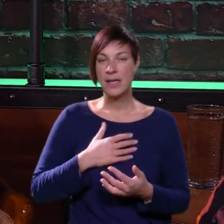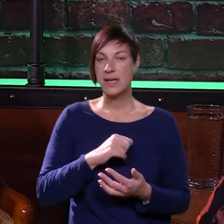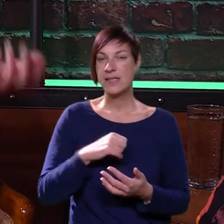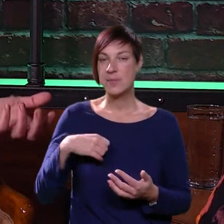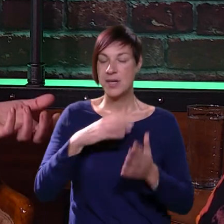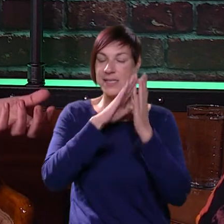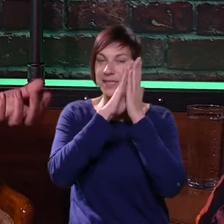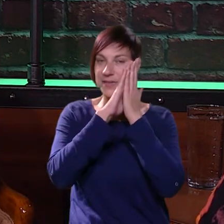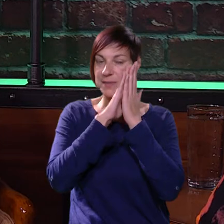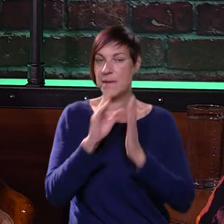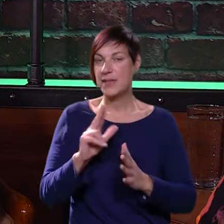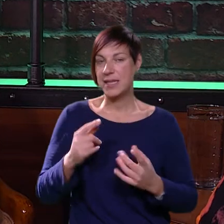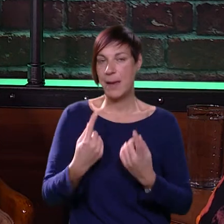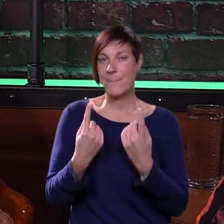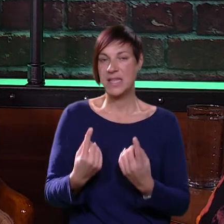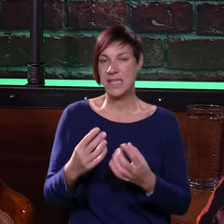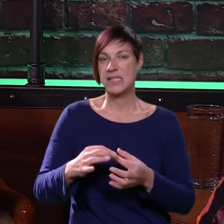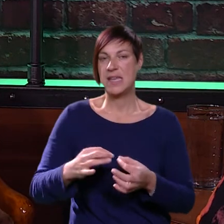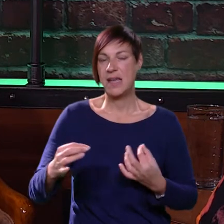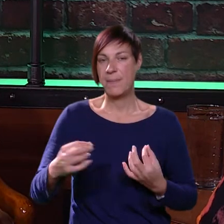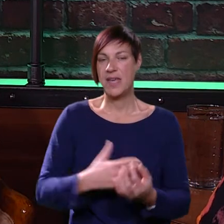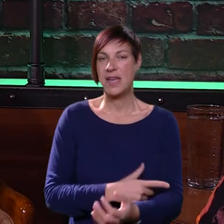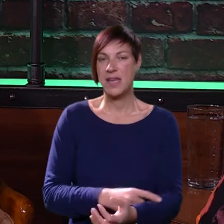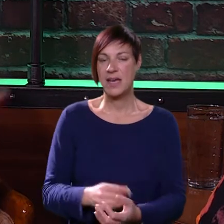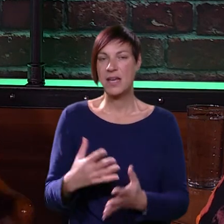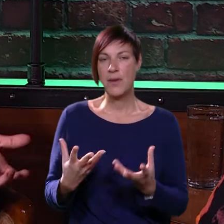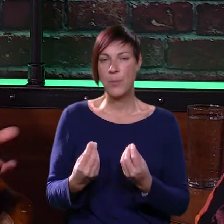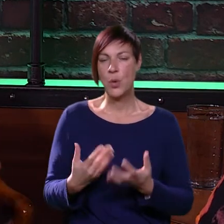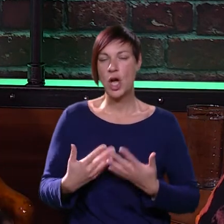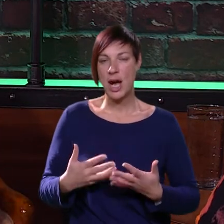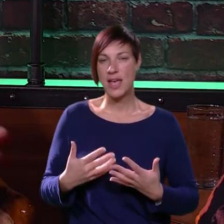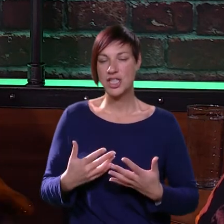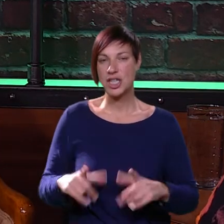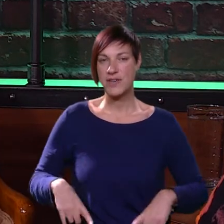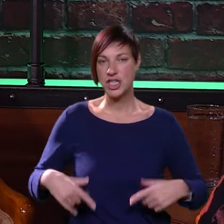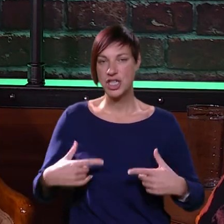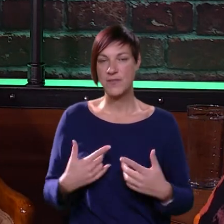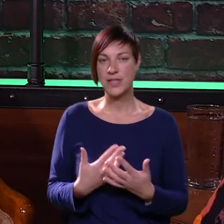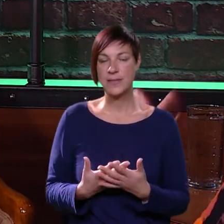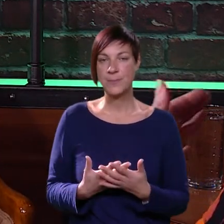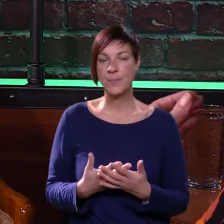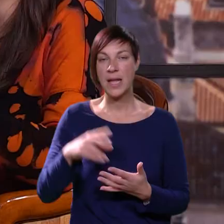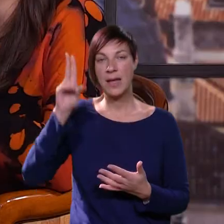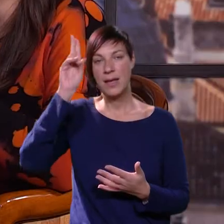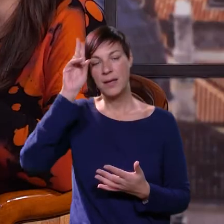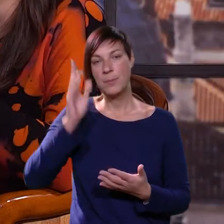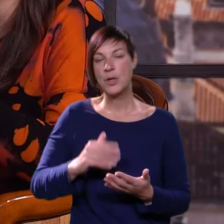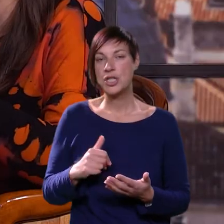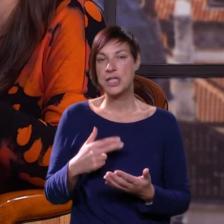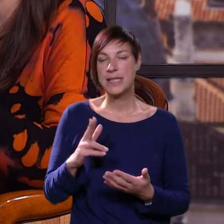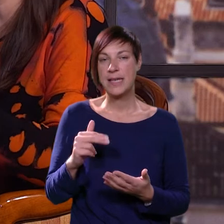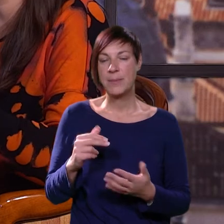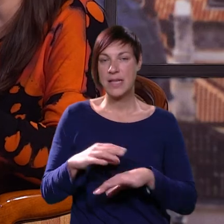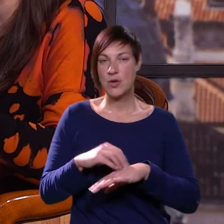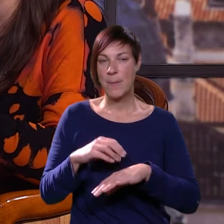joj samo nastavim spovet, znači nema dizanja, mjerene krvi, puno lakše ovo život. A zapravo možete ući,